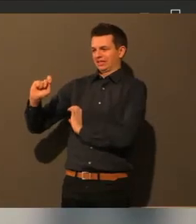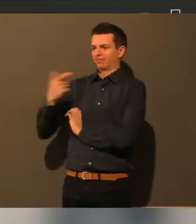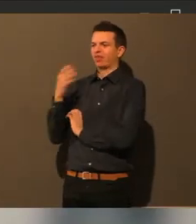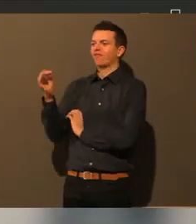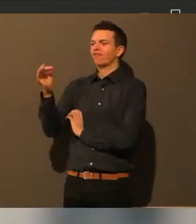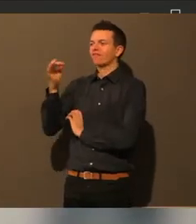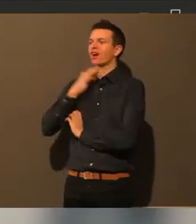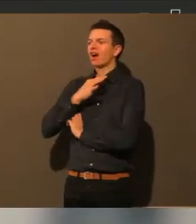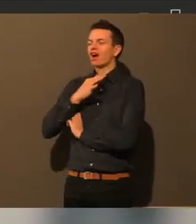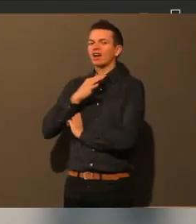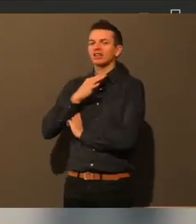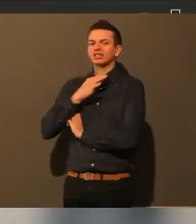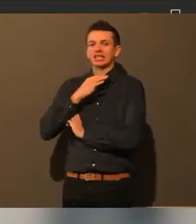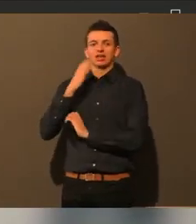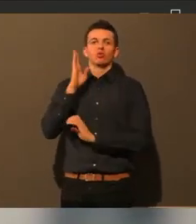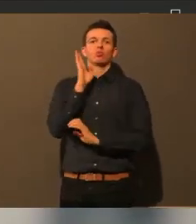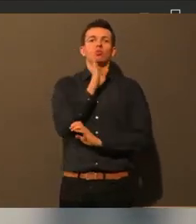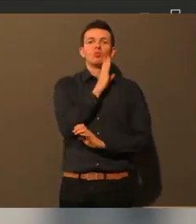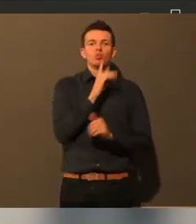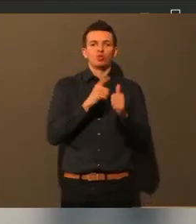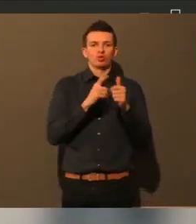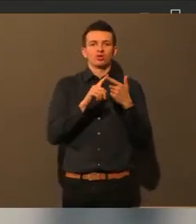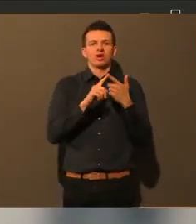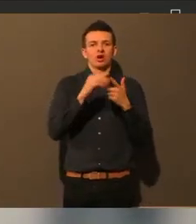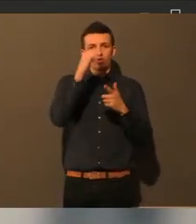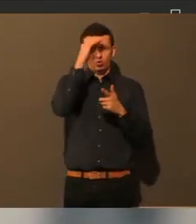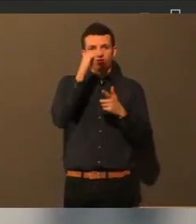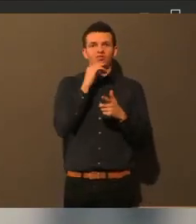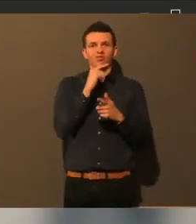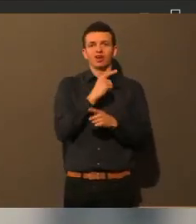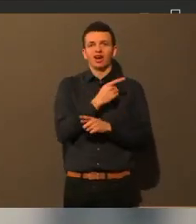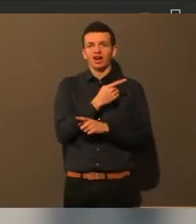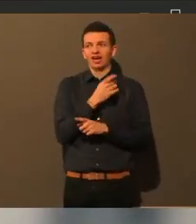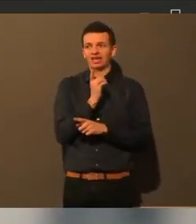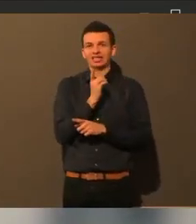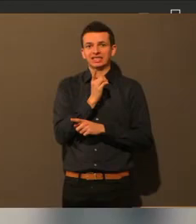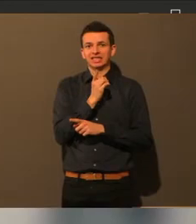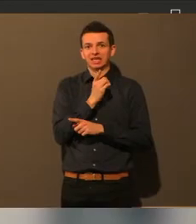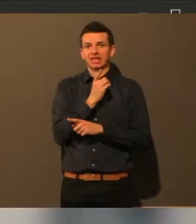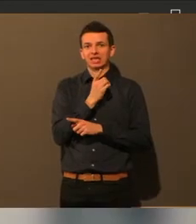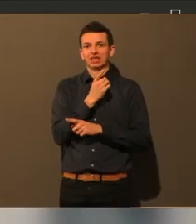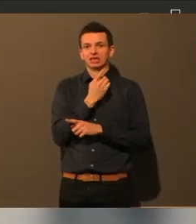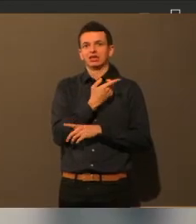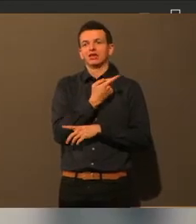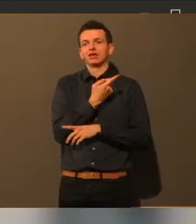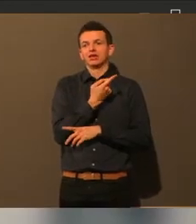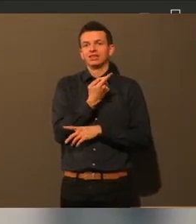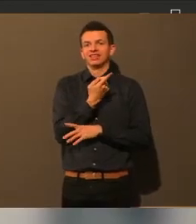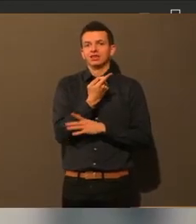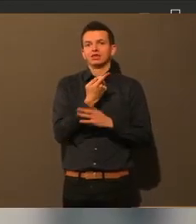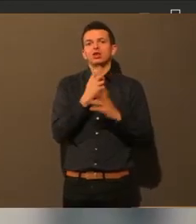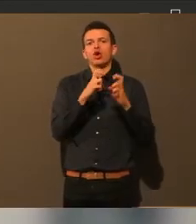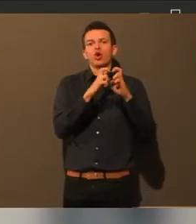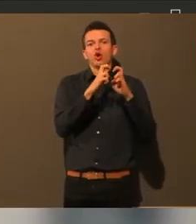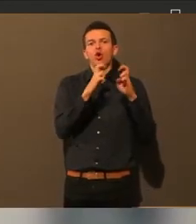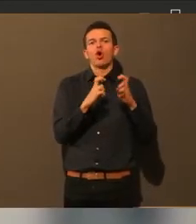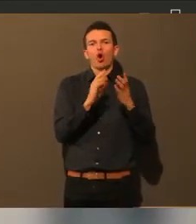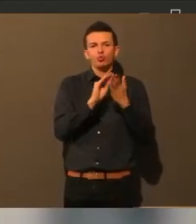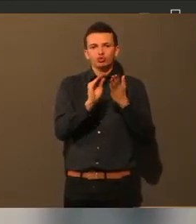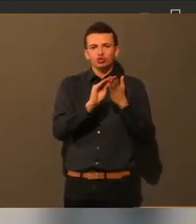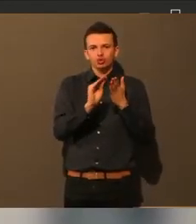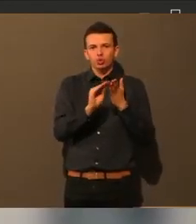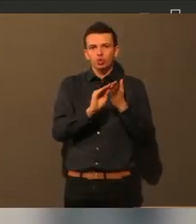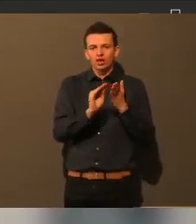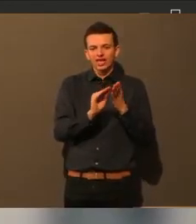Nicht jede Mutter, jeder Vater sind in der Lage, den fehlenden Part der Lehre im Homeschooling aufzufangen. Sei es fachlich oder zeitlich, gibt es